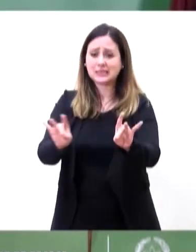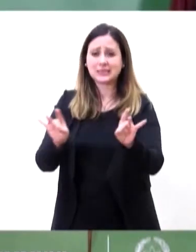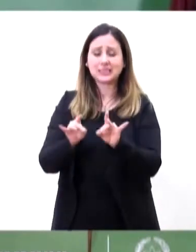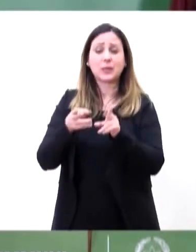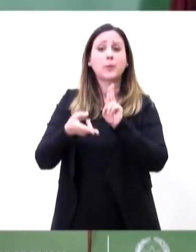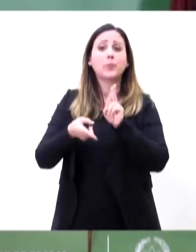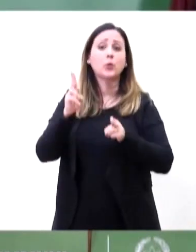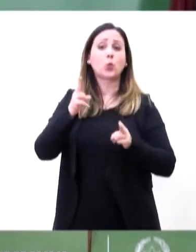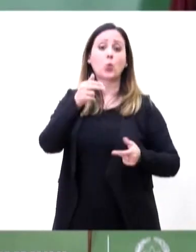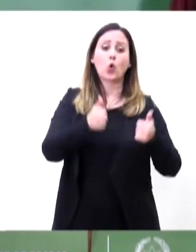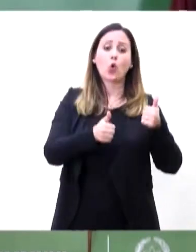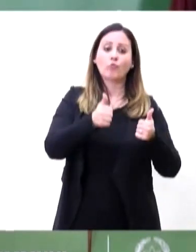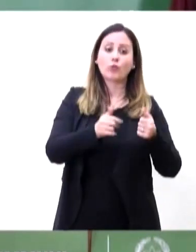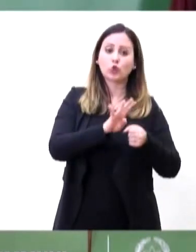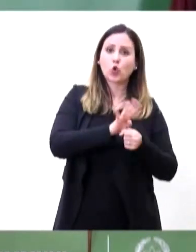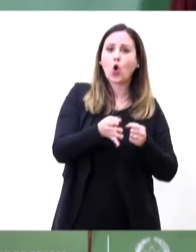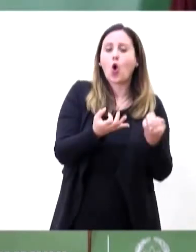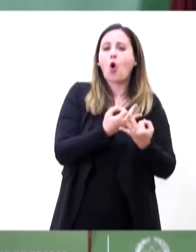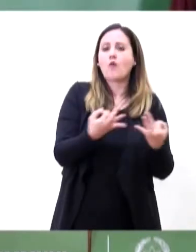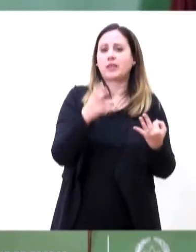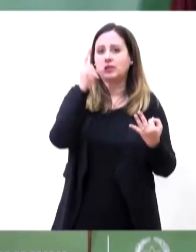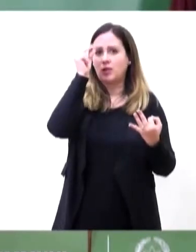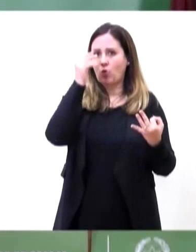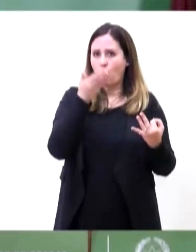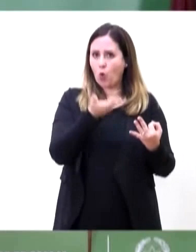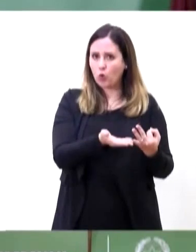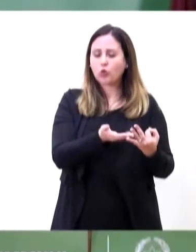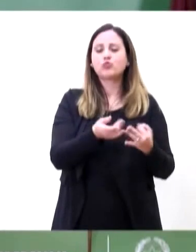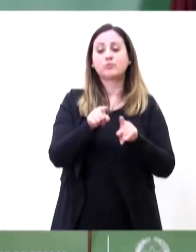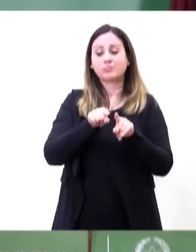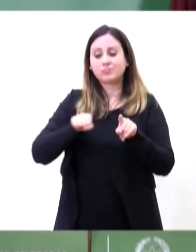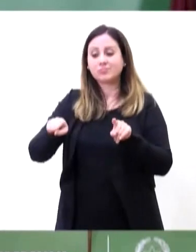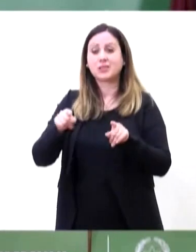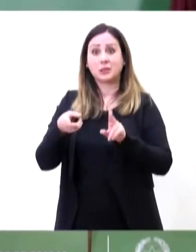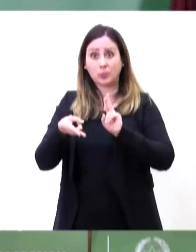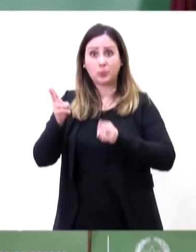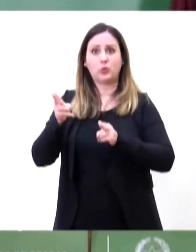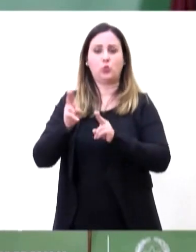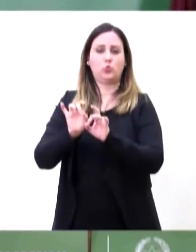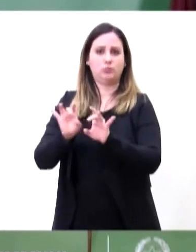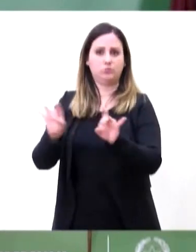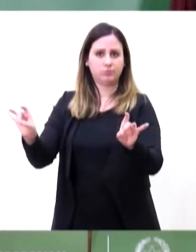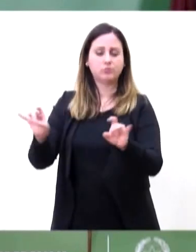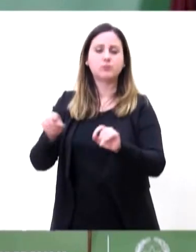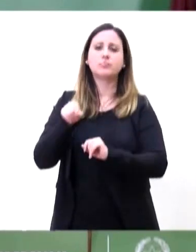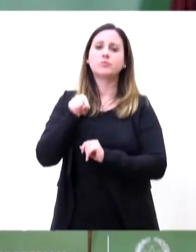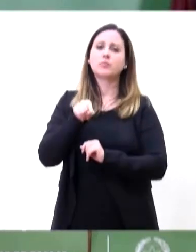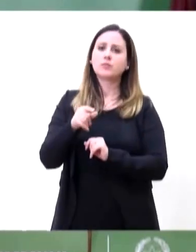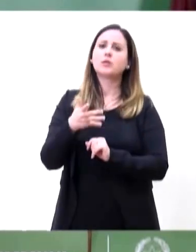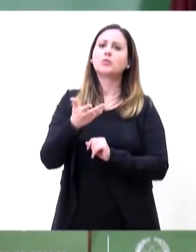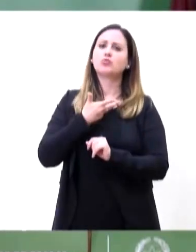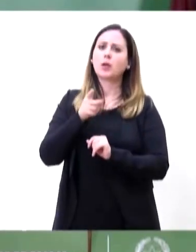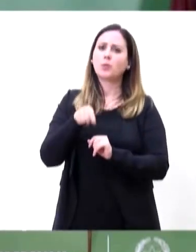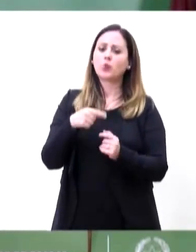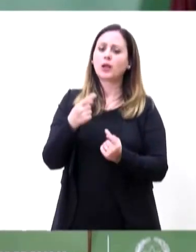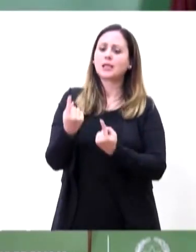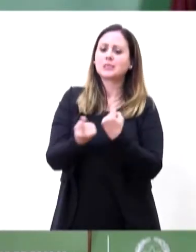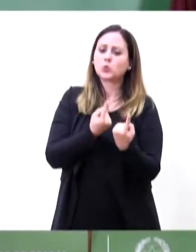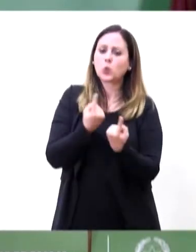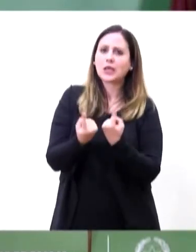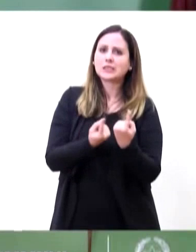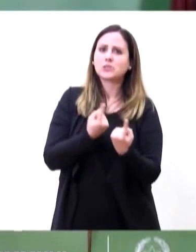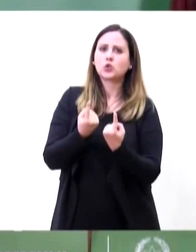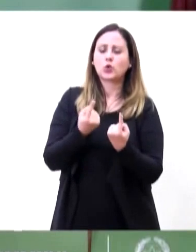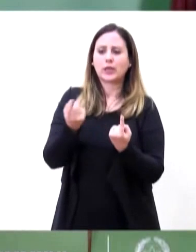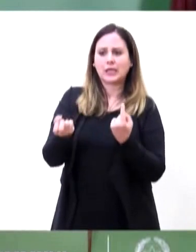che siamo stati abituati a conoscere. Ci sono segnali di controtendenza nell'evoluzione dell'epidemiologica, e che